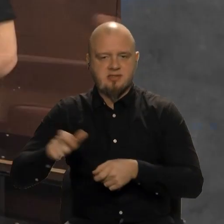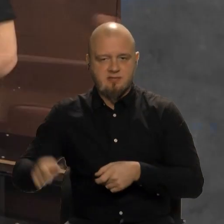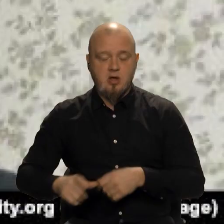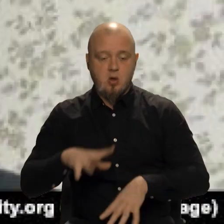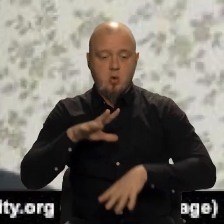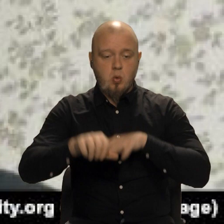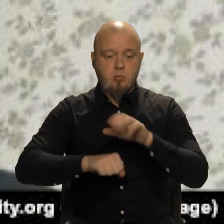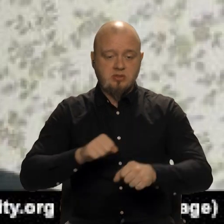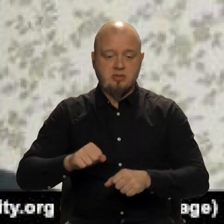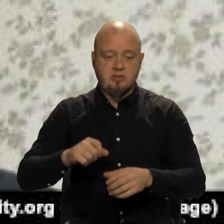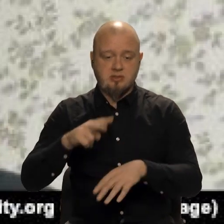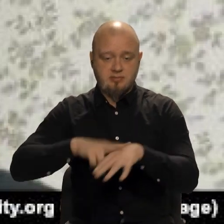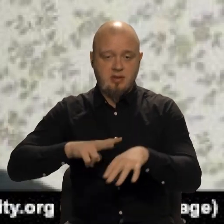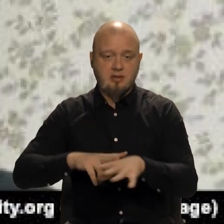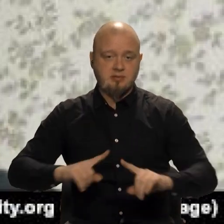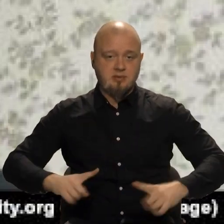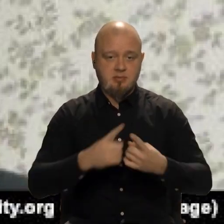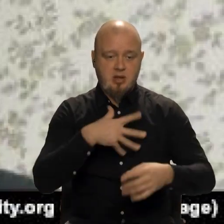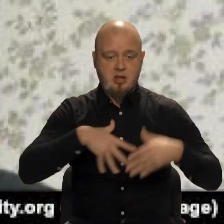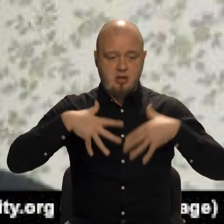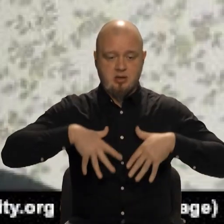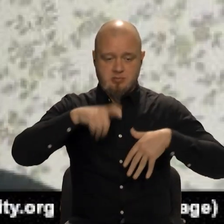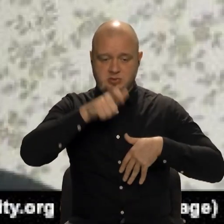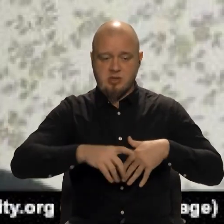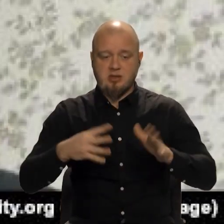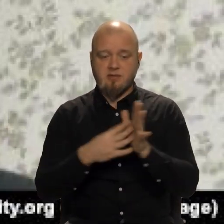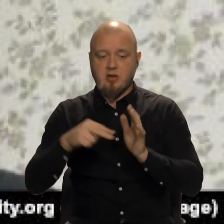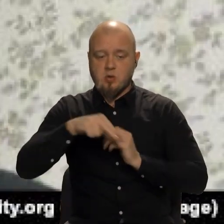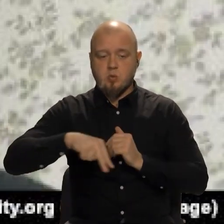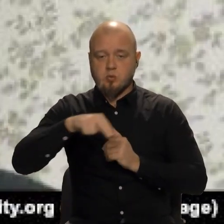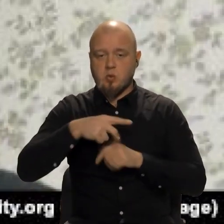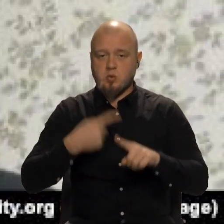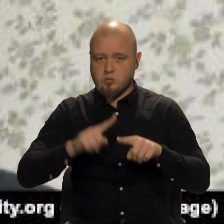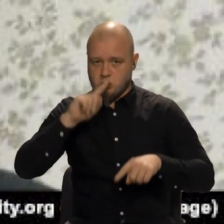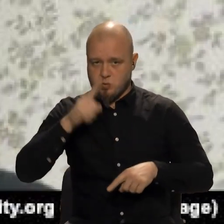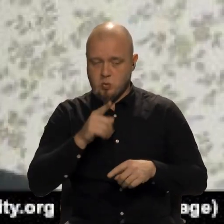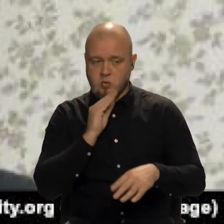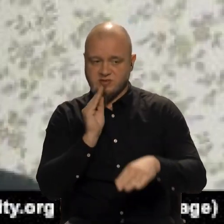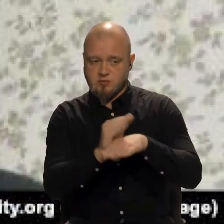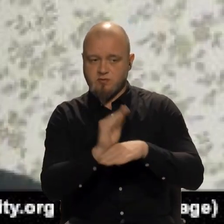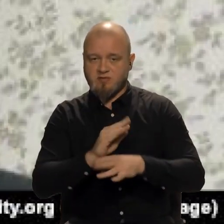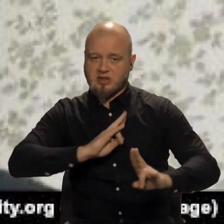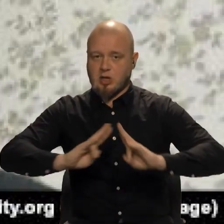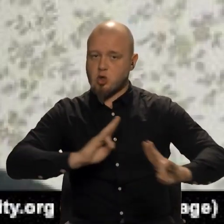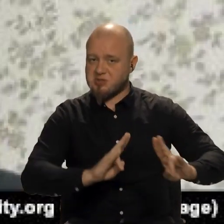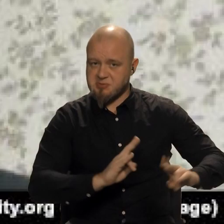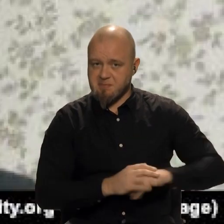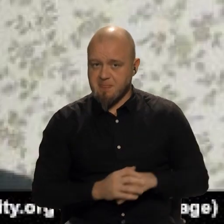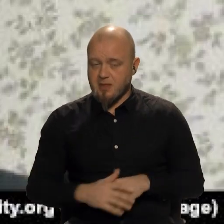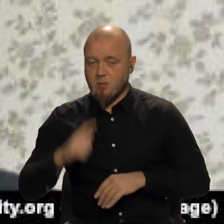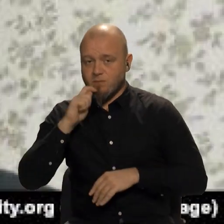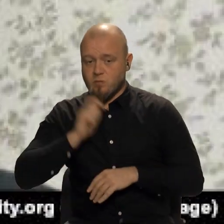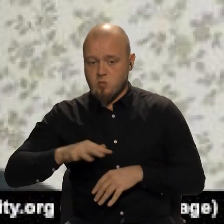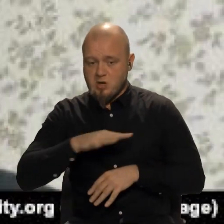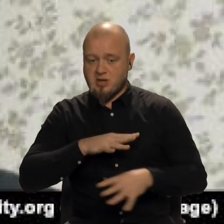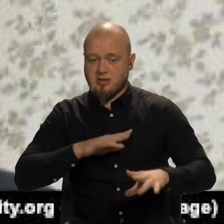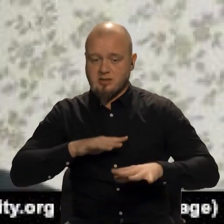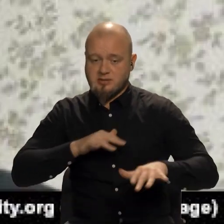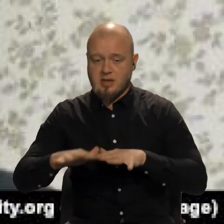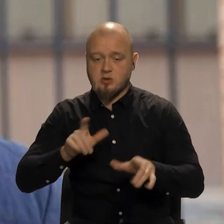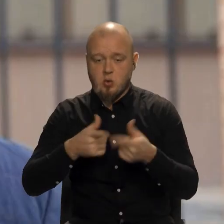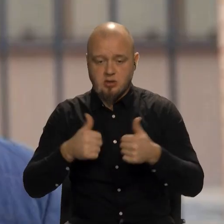Окупаційні силовики затримали кримчан на 9 лютого цього року, звинувативши у тероризмі. В Україні діяльність